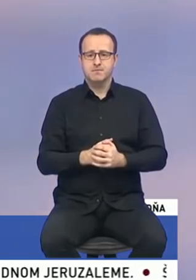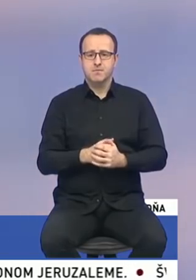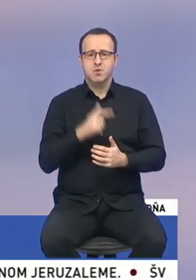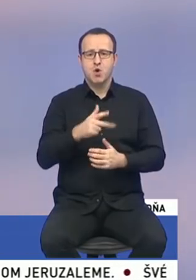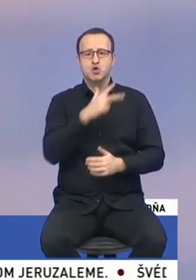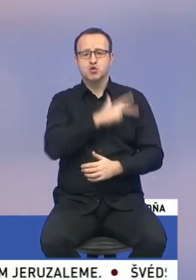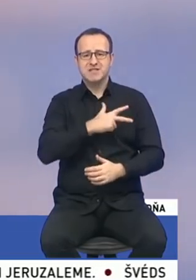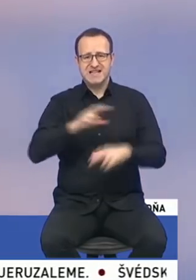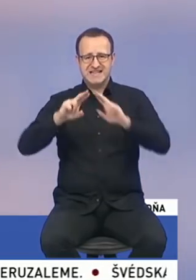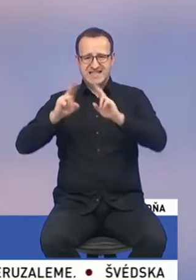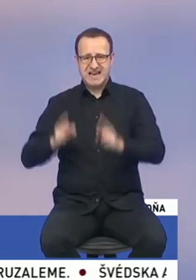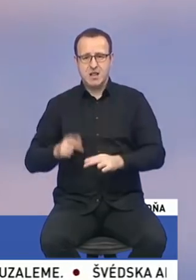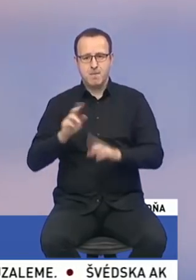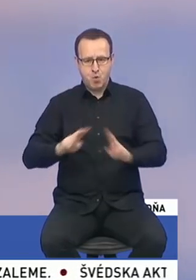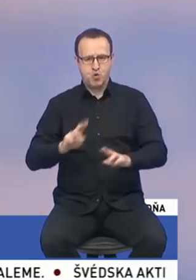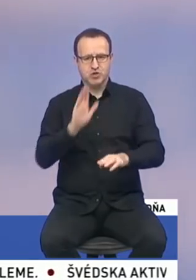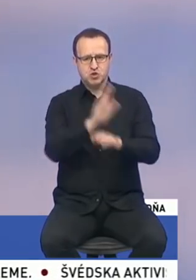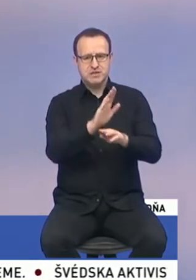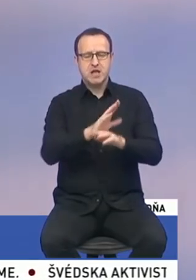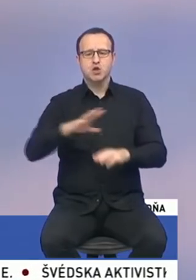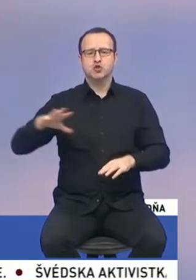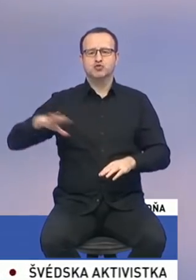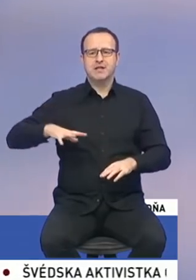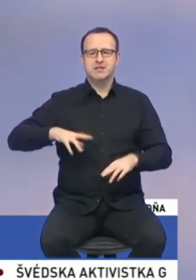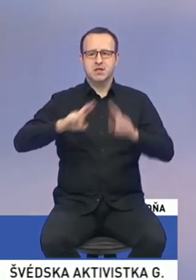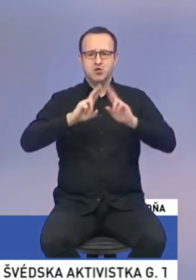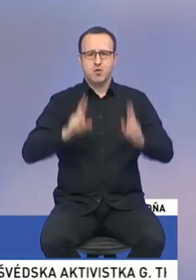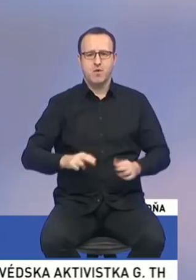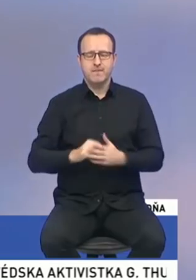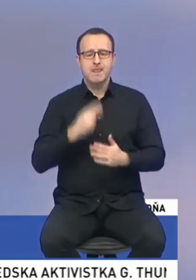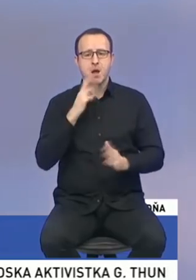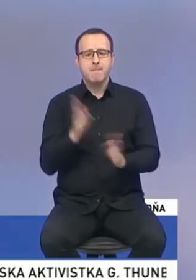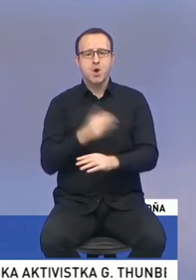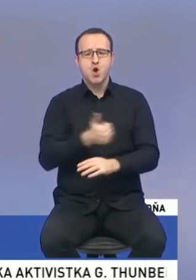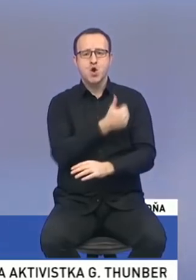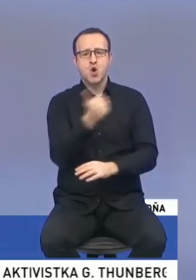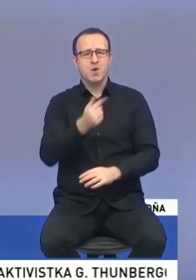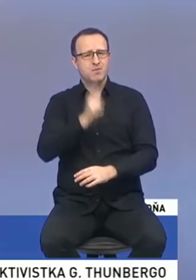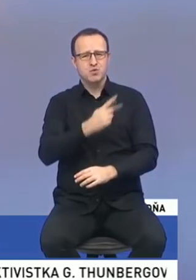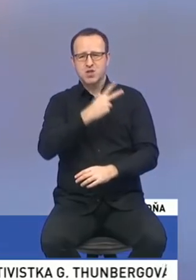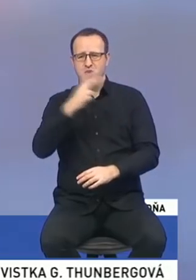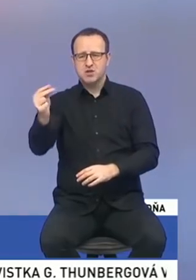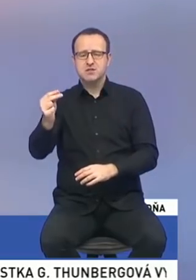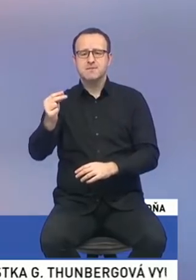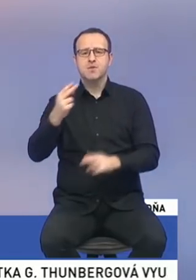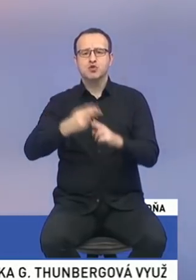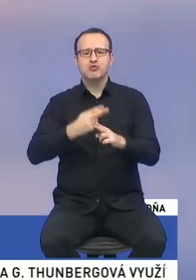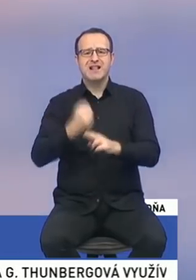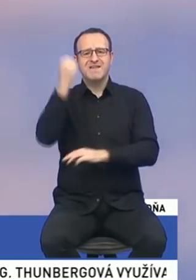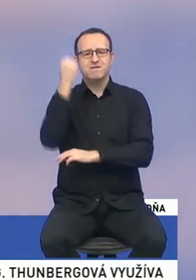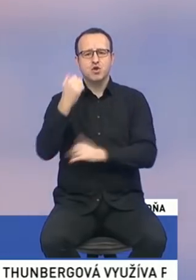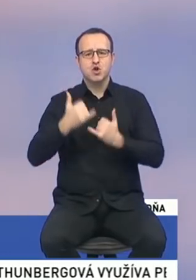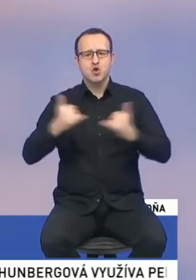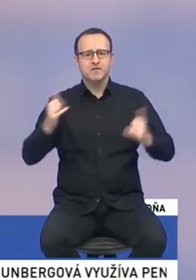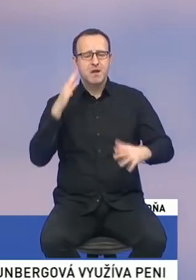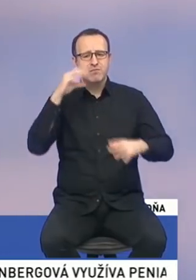sociálneho zariadenia, kde môže zostať tzv. ženské domovy, ale po roku musí odísť. Tak sme rokovali aj so Štátnym fondom rozvoja bývania, rokovali